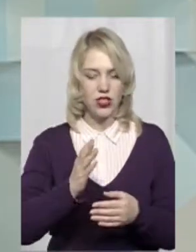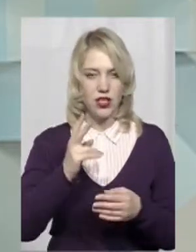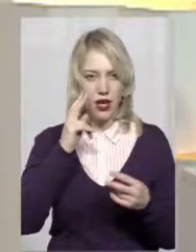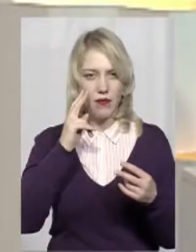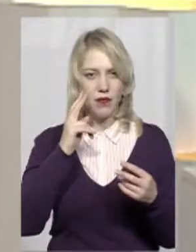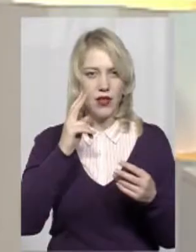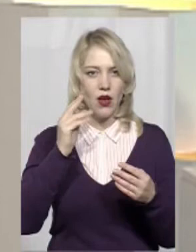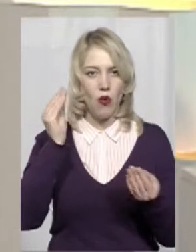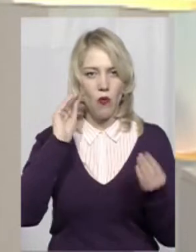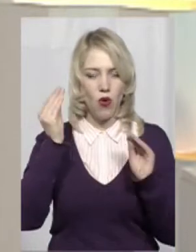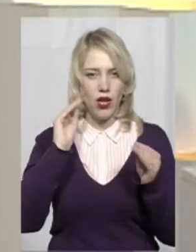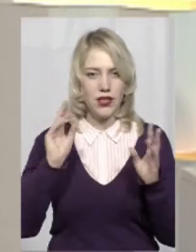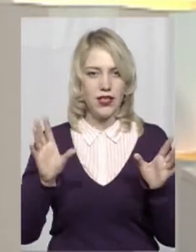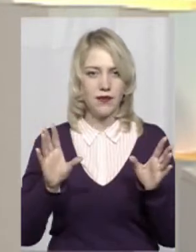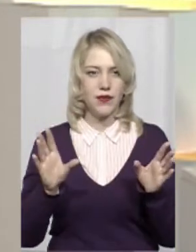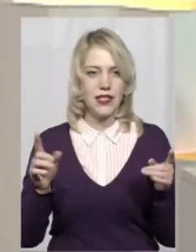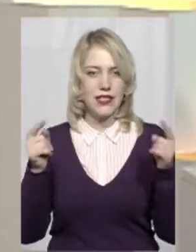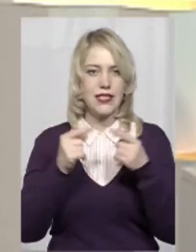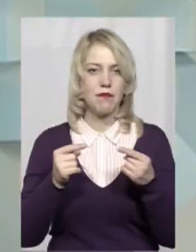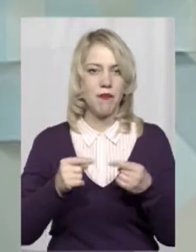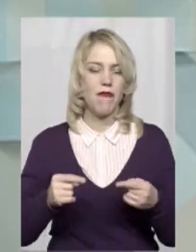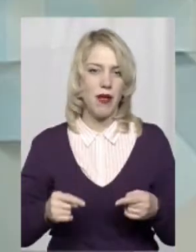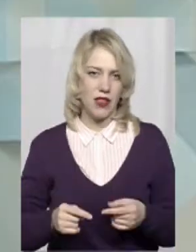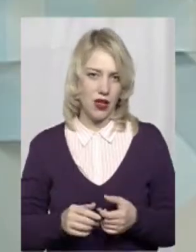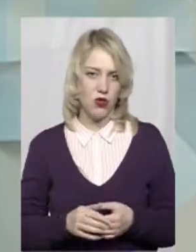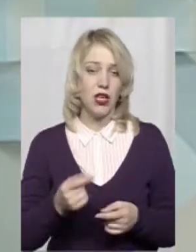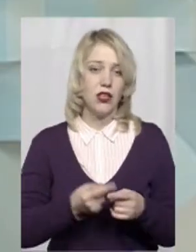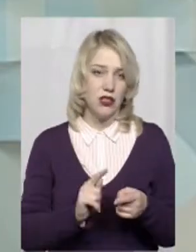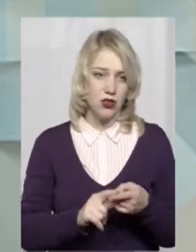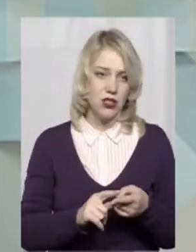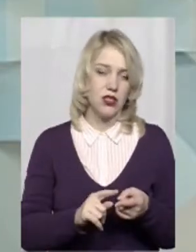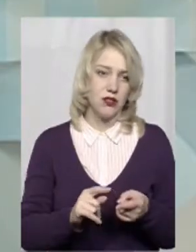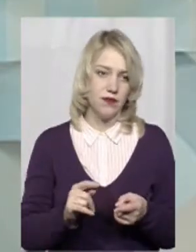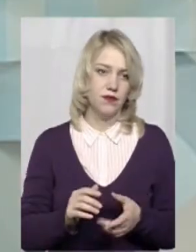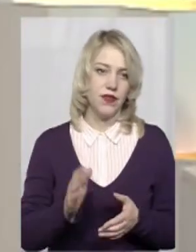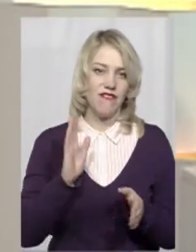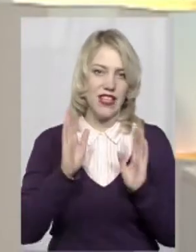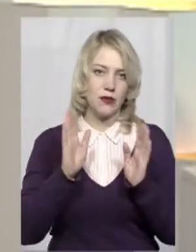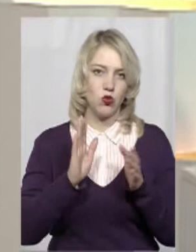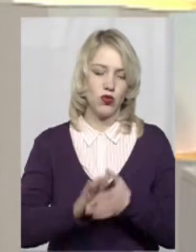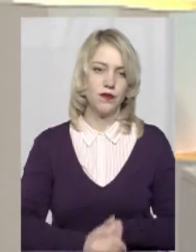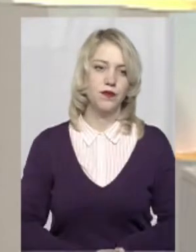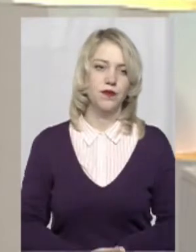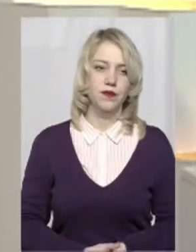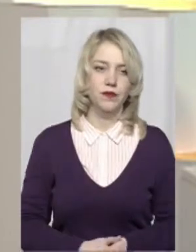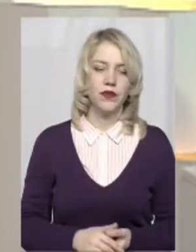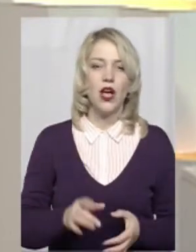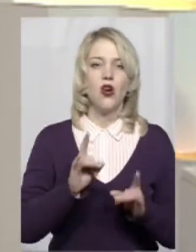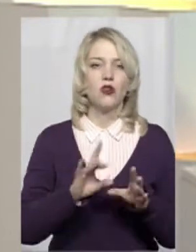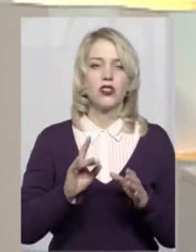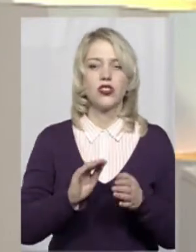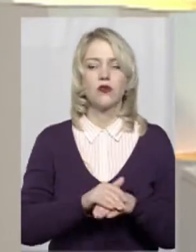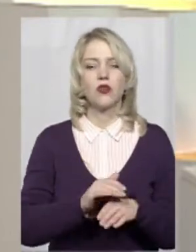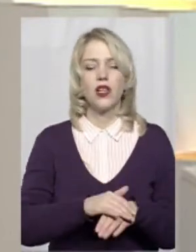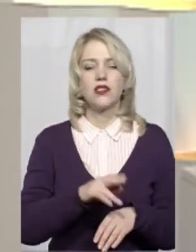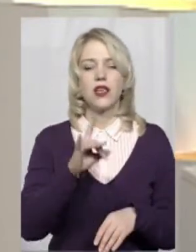результат вийшов цікавий, що я сам задумався. От, це аудиторія Facebook. А, розкажіть, будь ласка, більш детально про